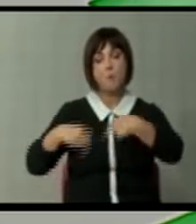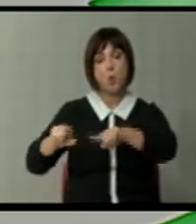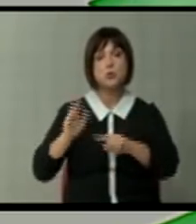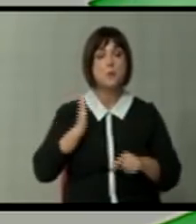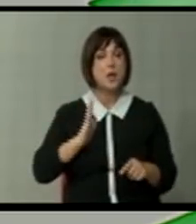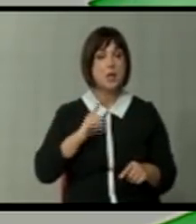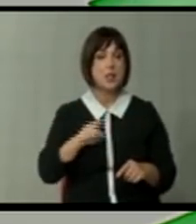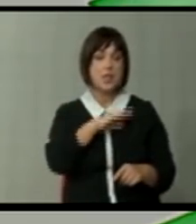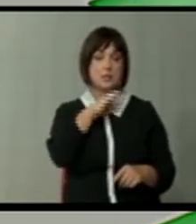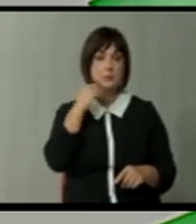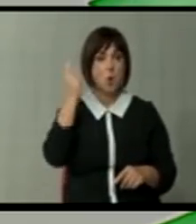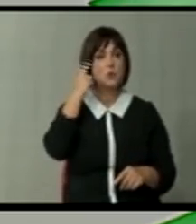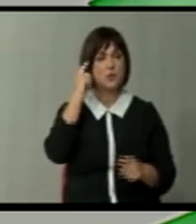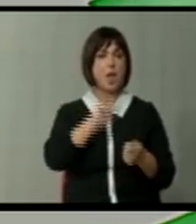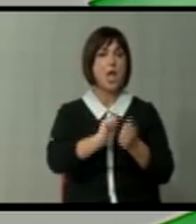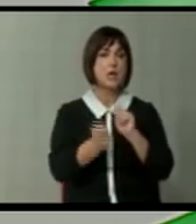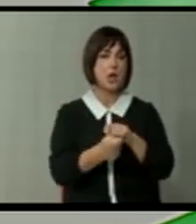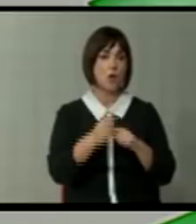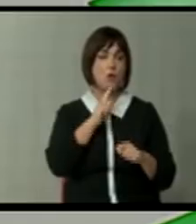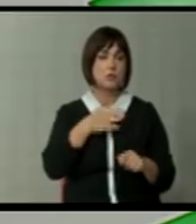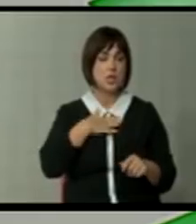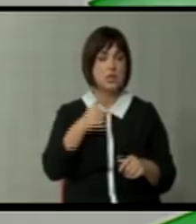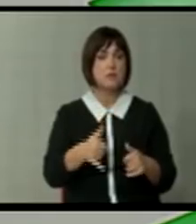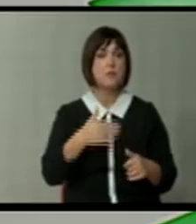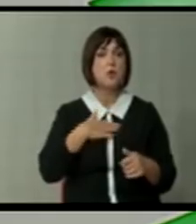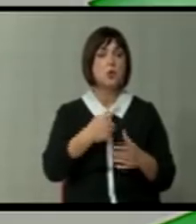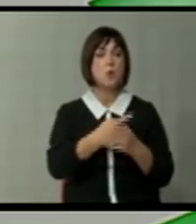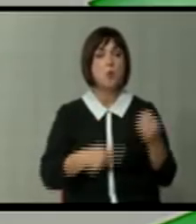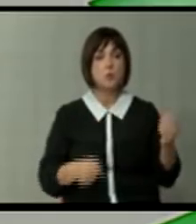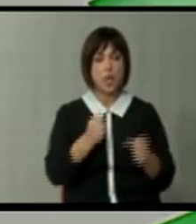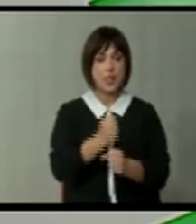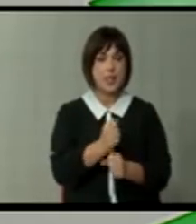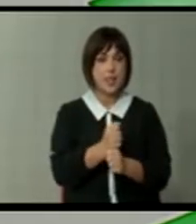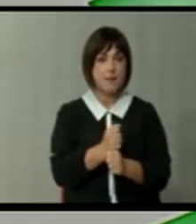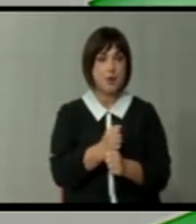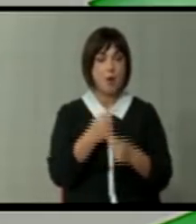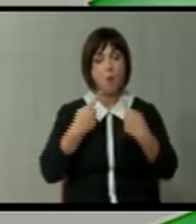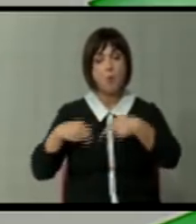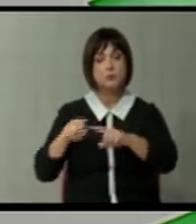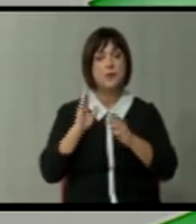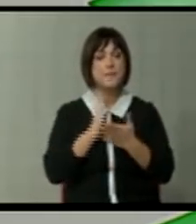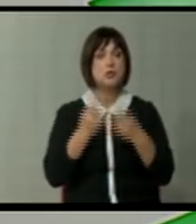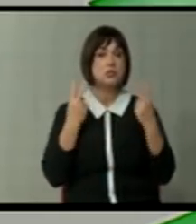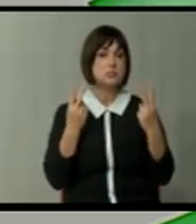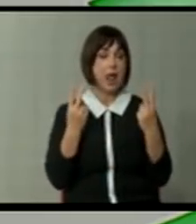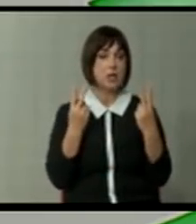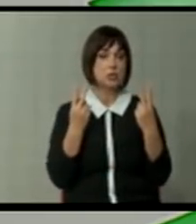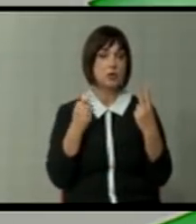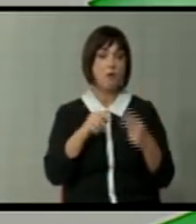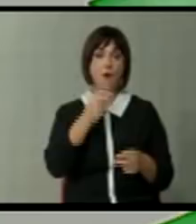граѓаните таму не се многу свесни за реформите кои што ние ги правиме обдека, или пропуштаме да ги направиме. Особено беше значајно кога